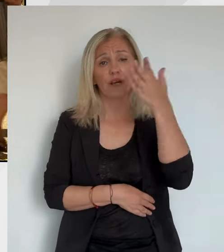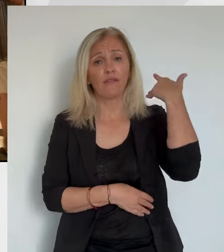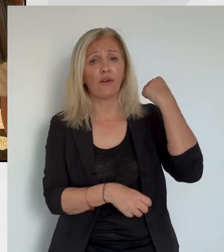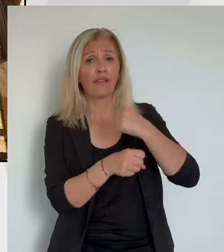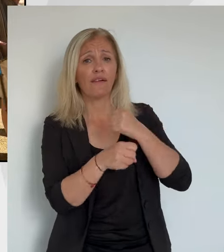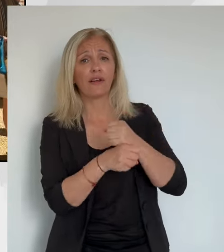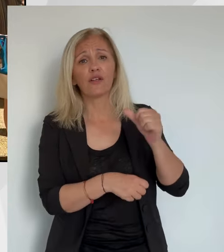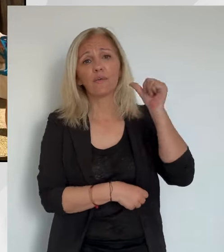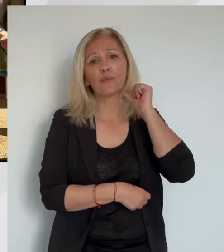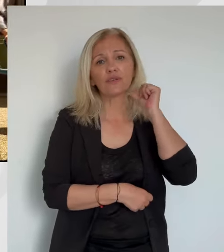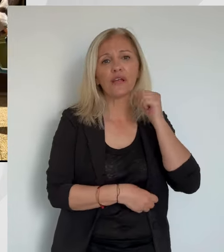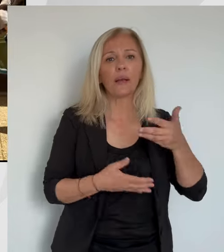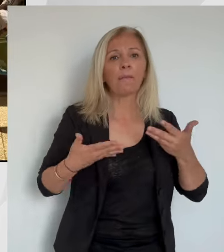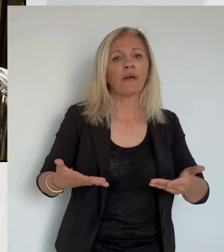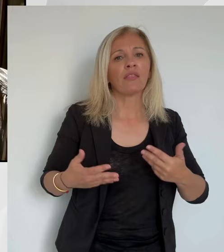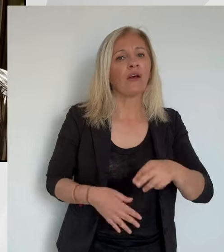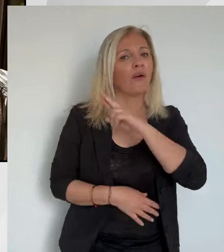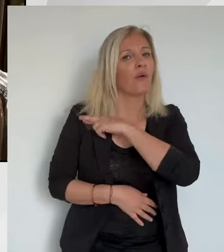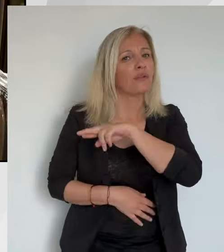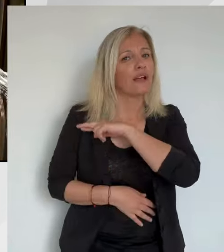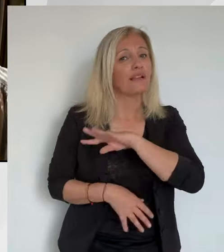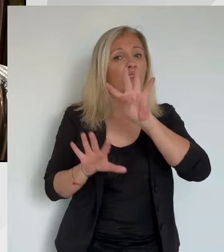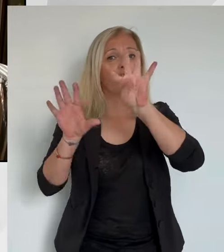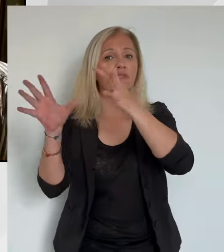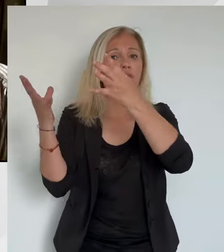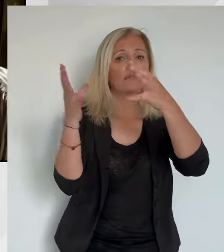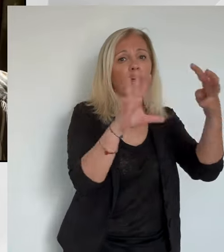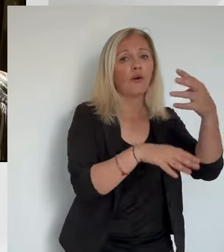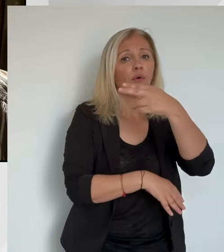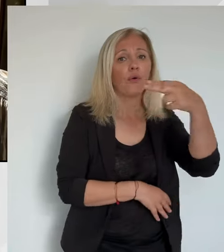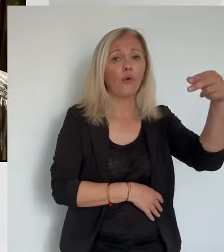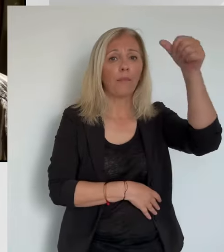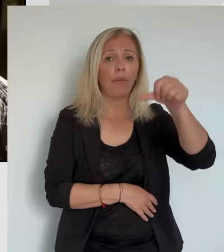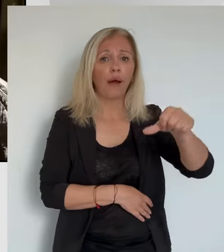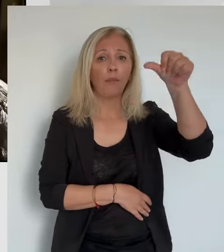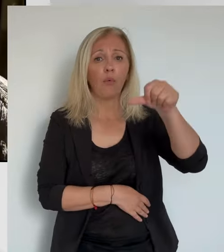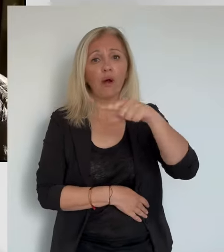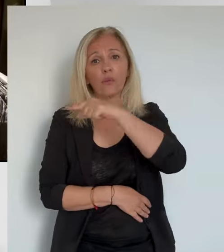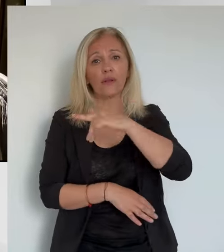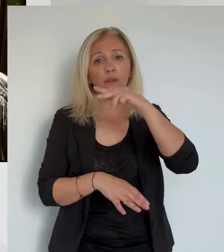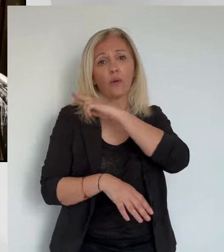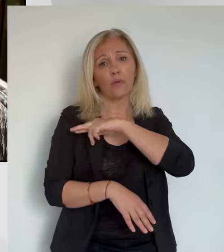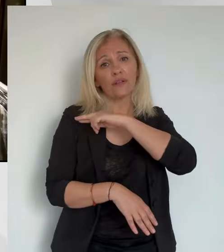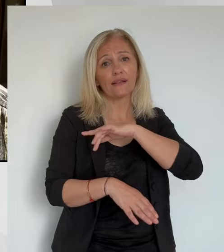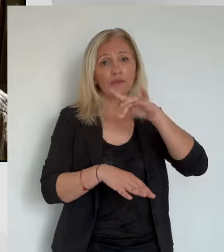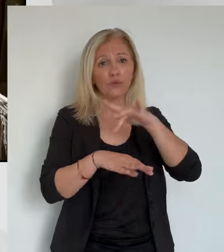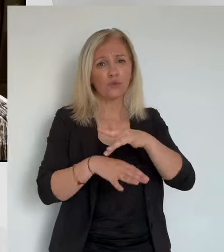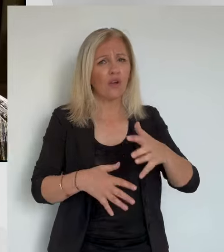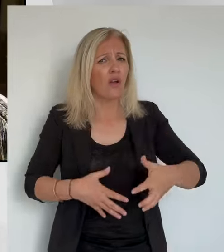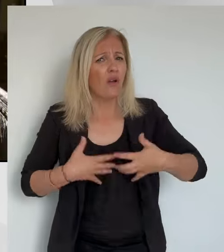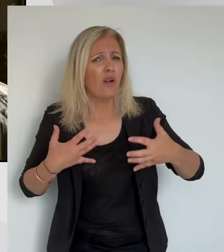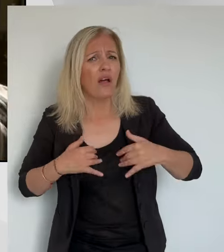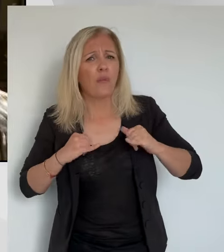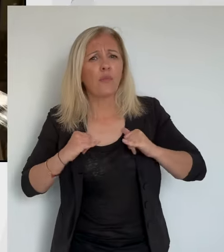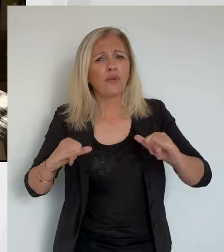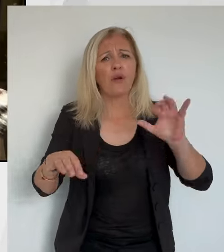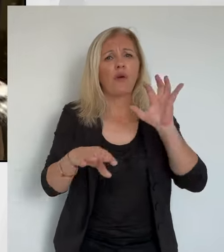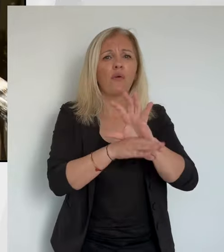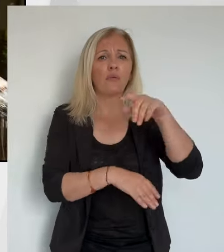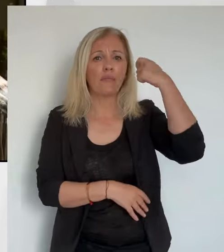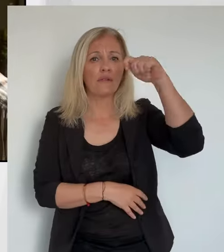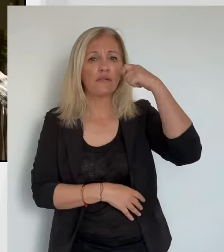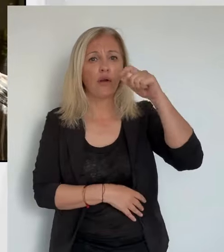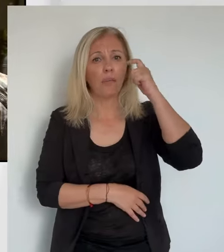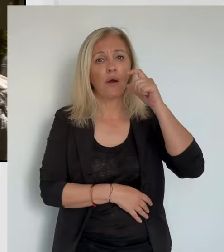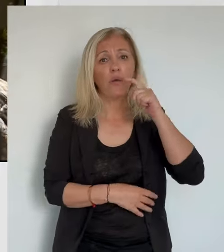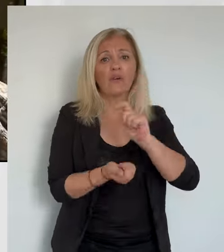contre le président Macron qui le guide. Ça change. Bon déjà, depuis De Gaulle, on a vu qu a changé. C'est